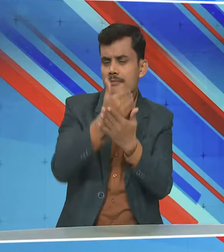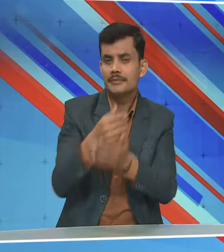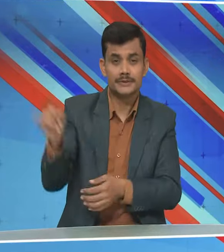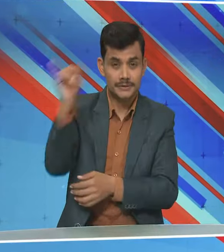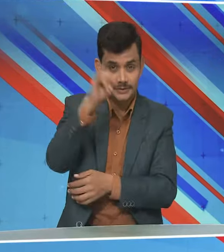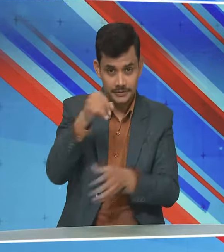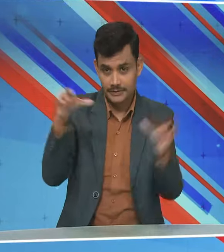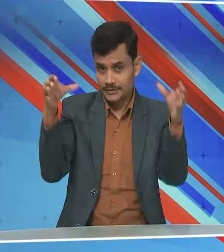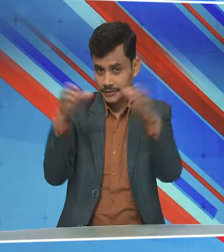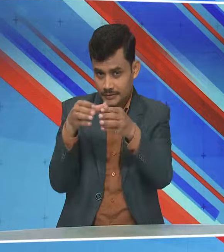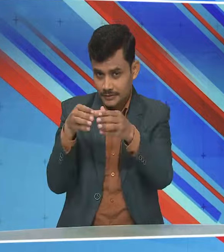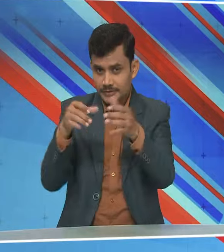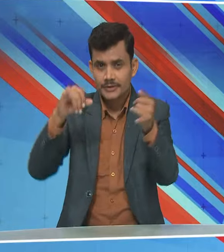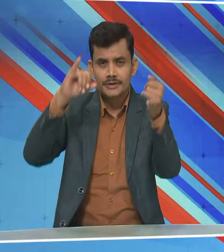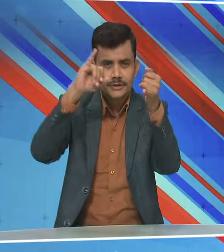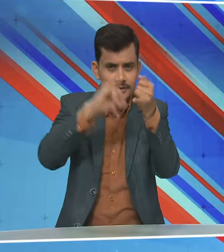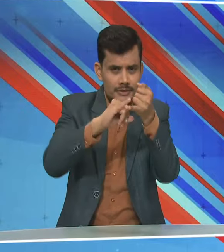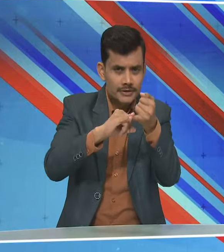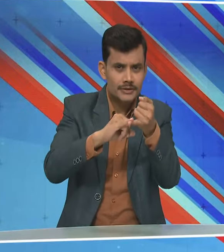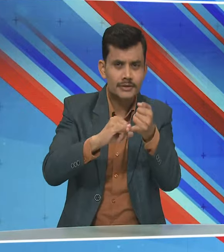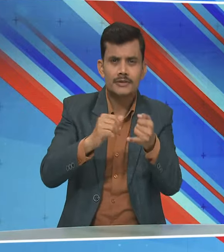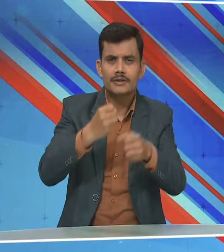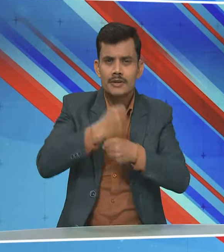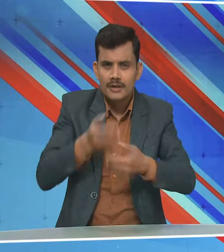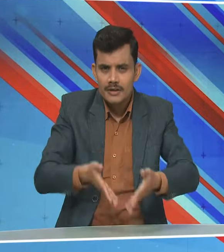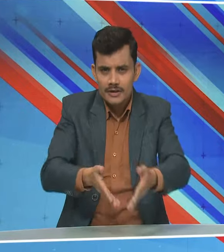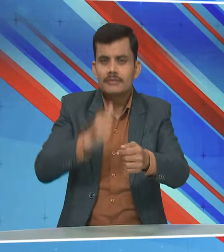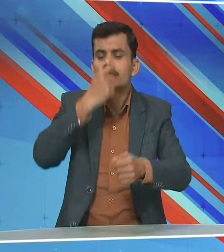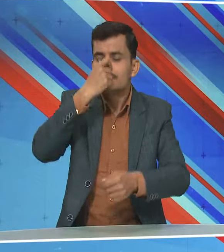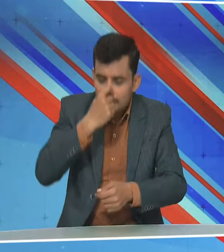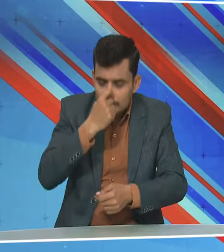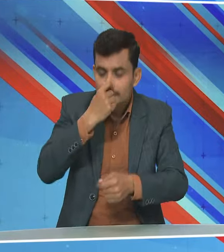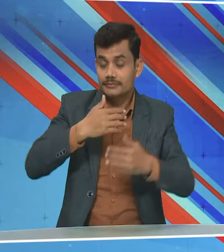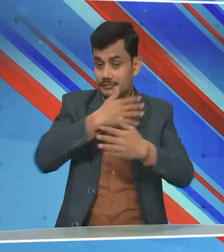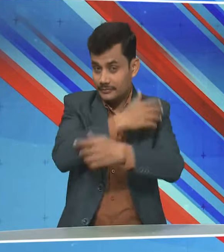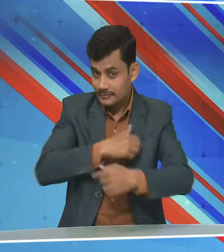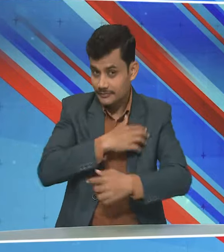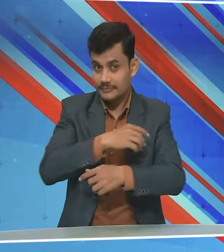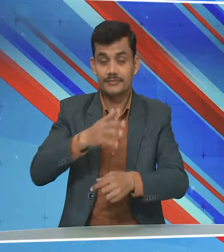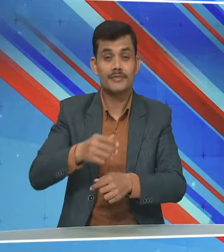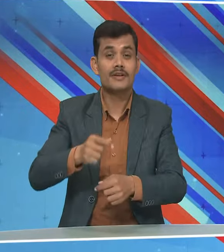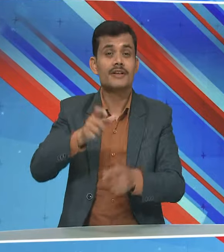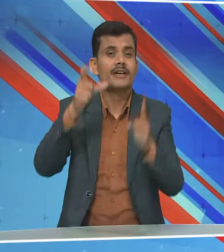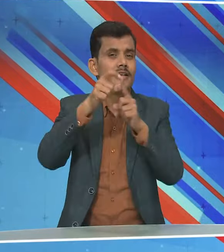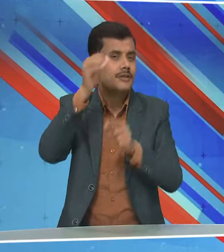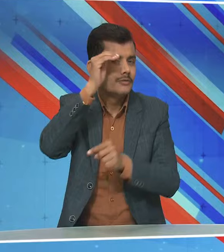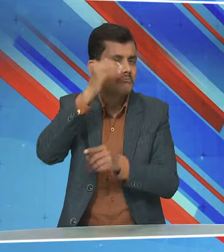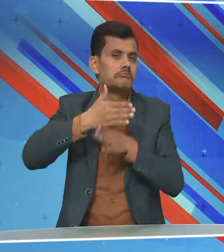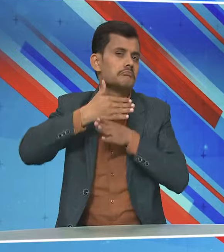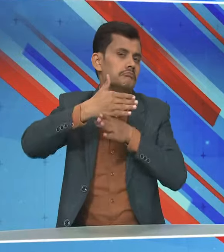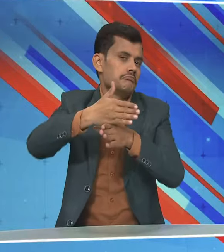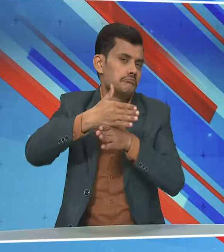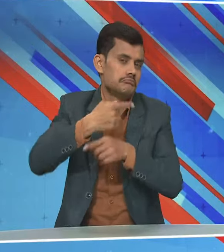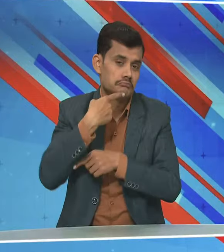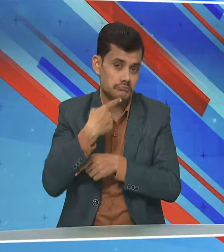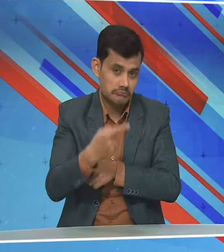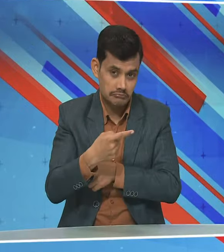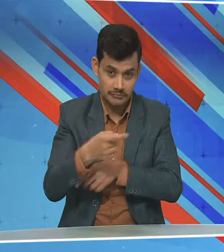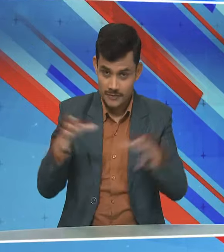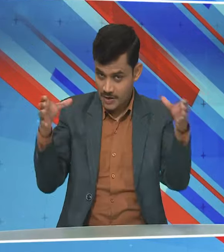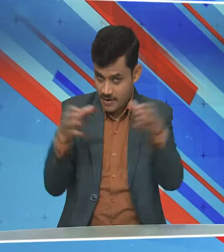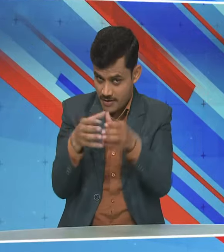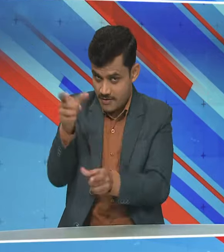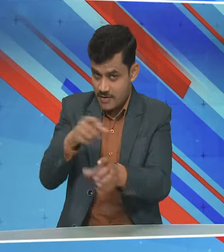समू ने सिंधू काशी में गंगा इसनान के बाद दूरदर्शन न्यूस से अपने अनुभव साजा किये इस दौरान समू के सभी